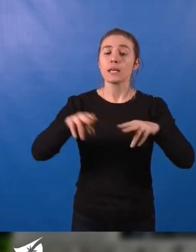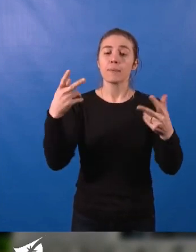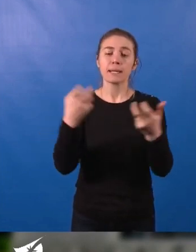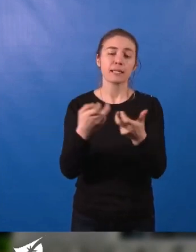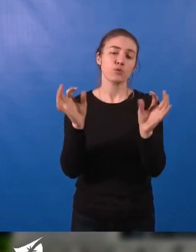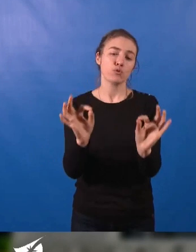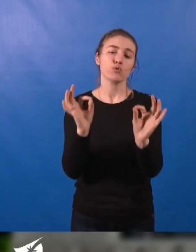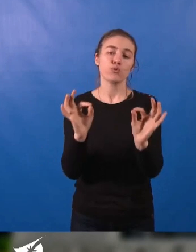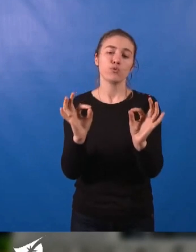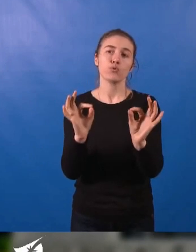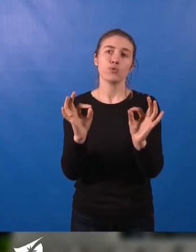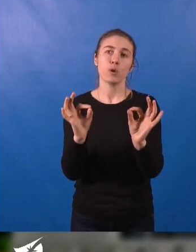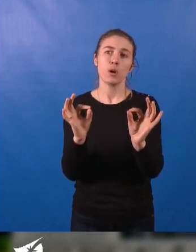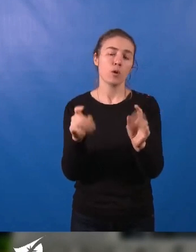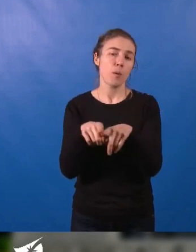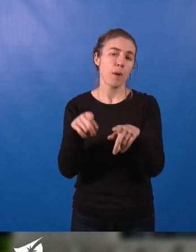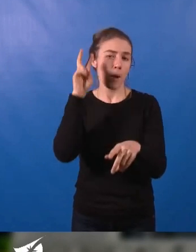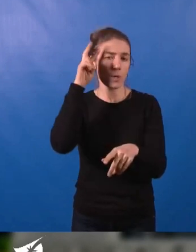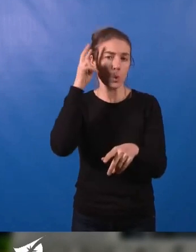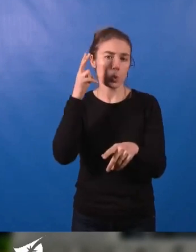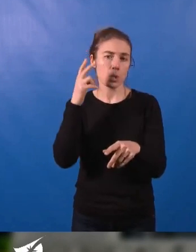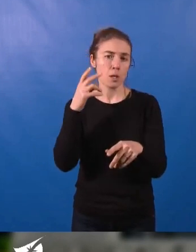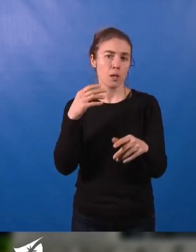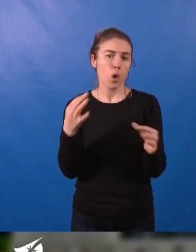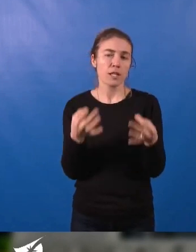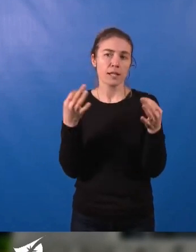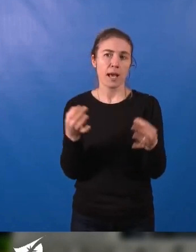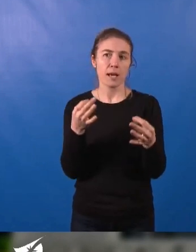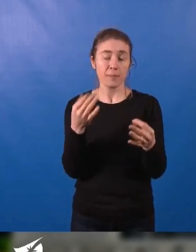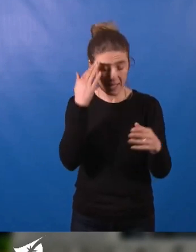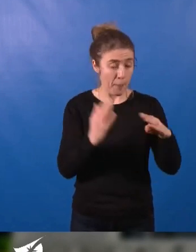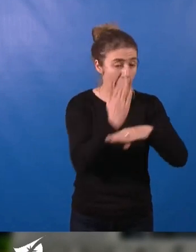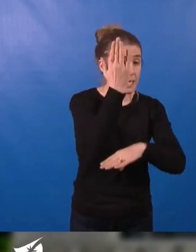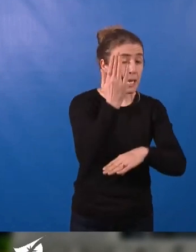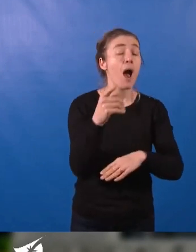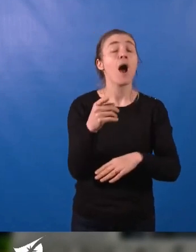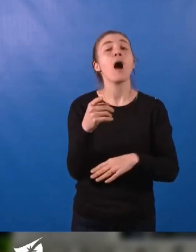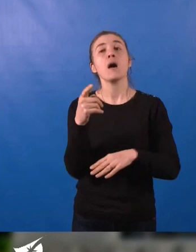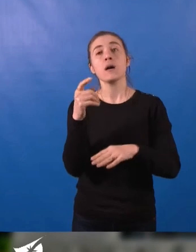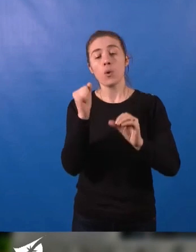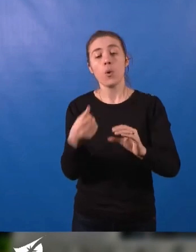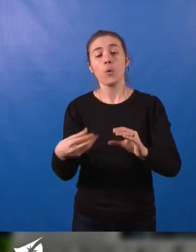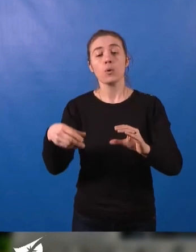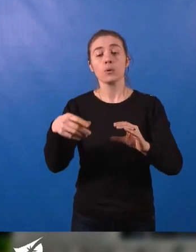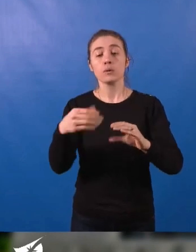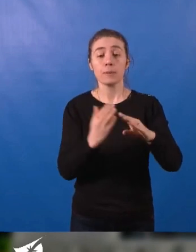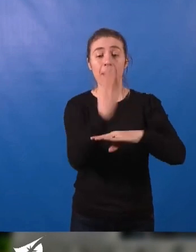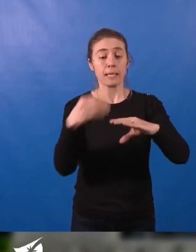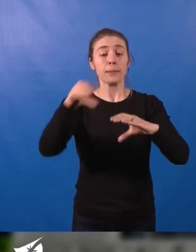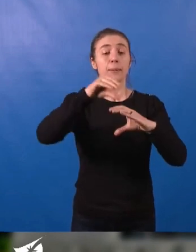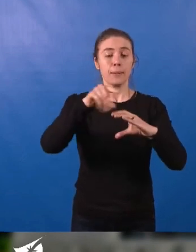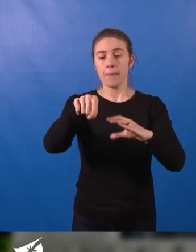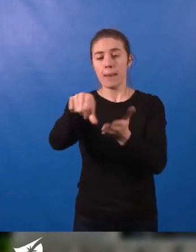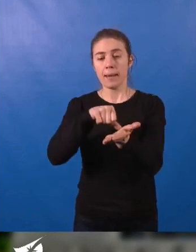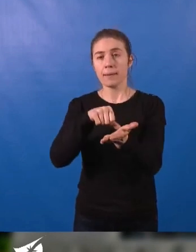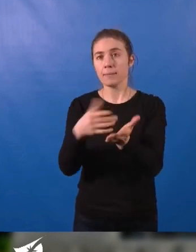évidemment dans l'ordre de chantier classique. Et à défaut, il serait proposé aux demandeurs de prendre en charge le surcoût sous la forme d'une offre de